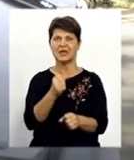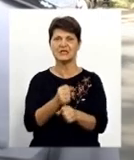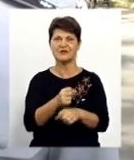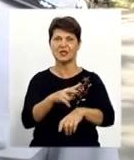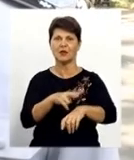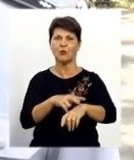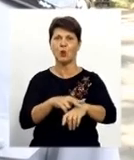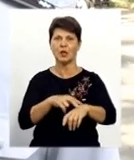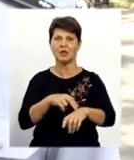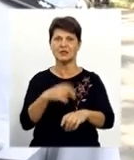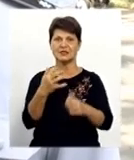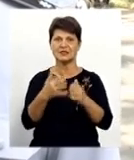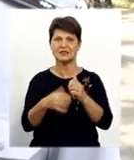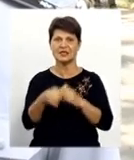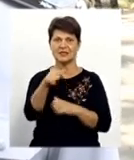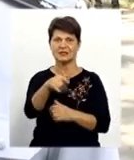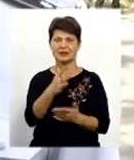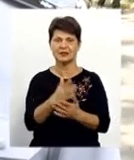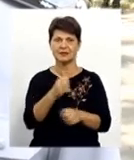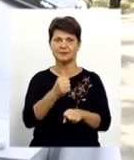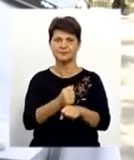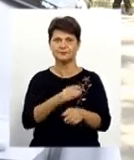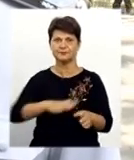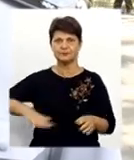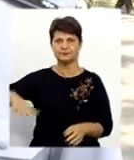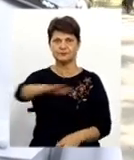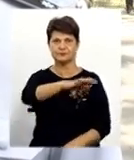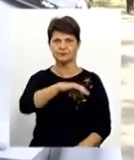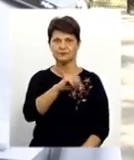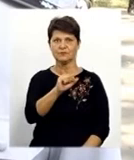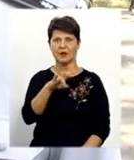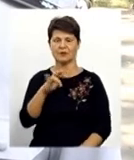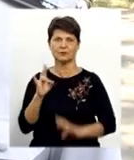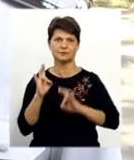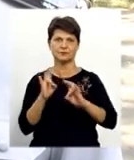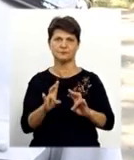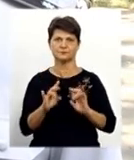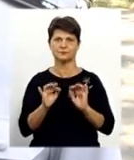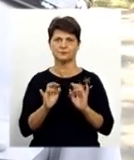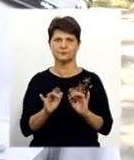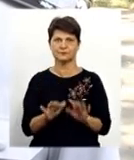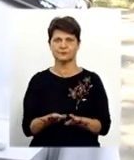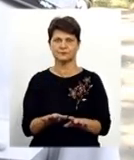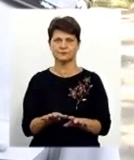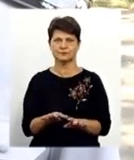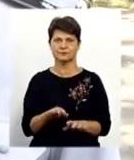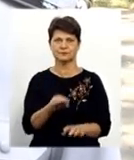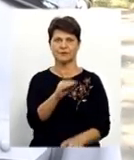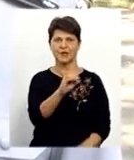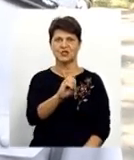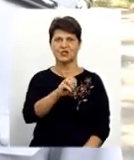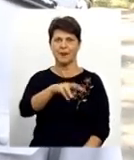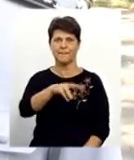Також серед них є один загиблий працівник в зоні проведення антитерористичної операції – це Денис Жембровський.